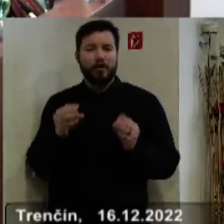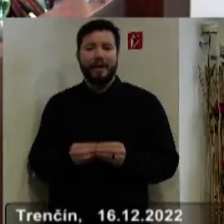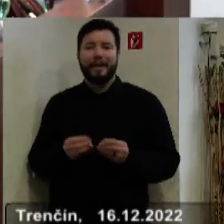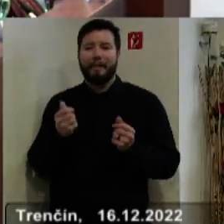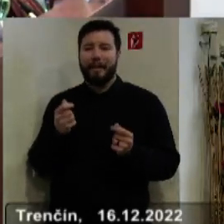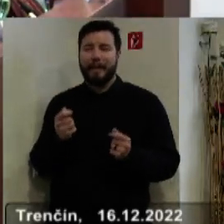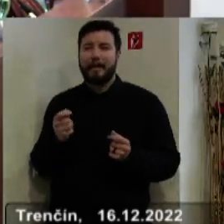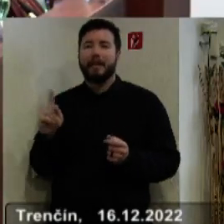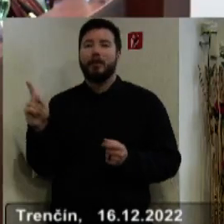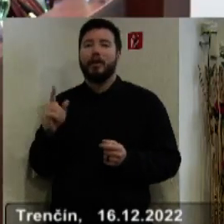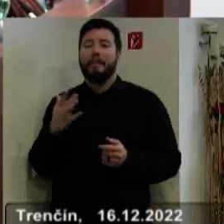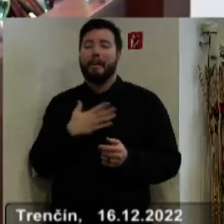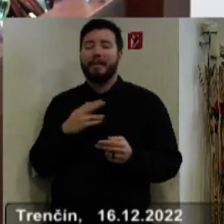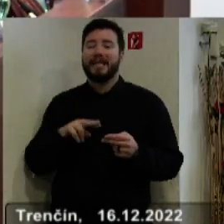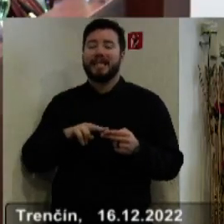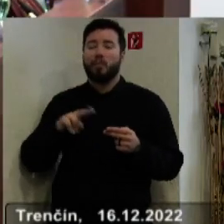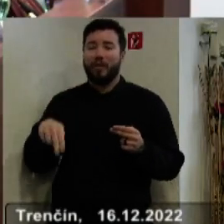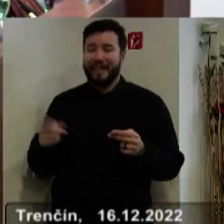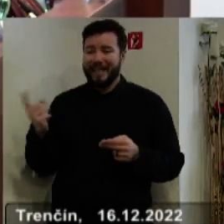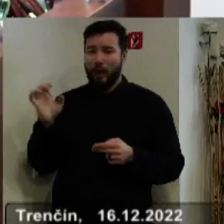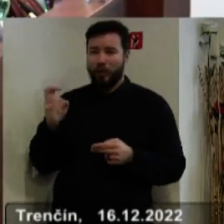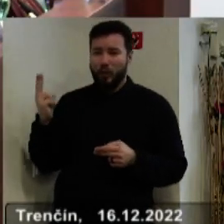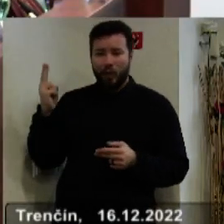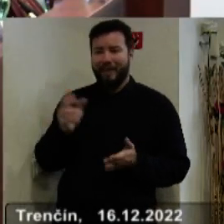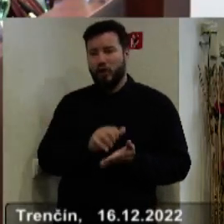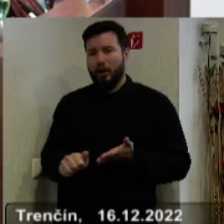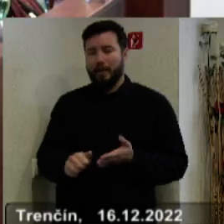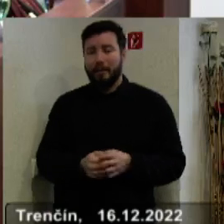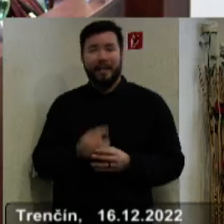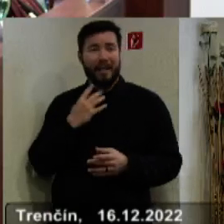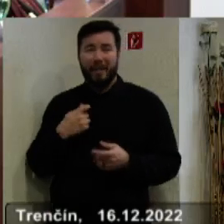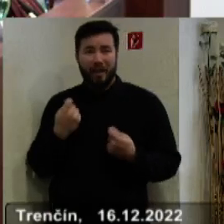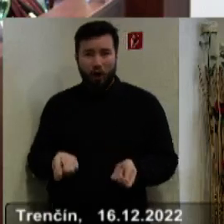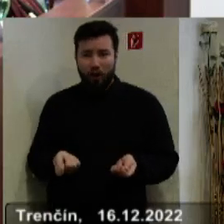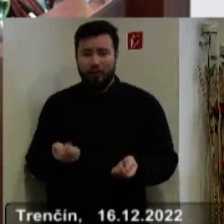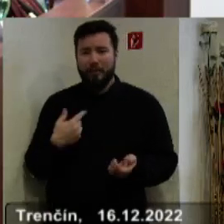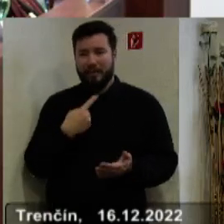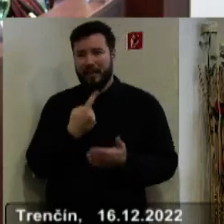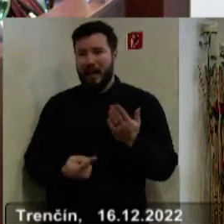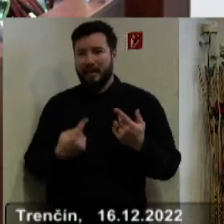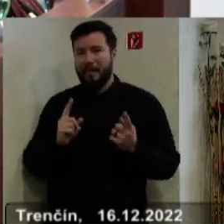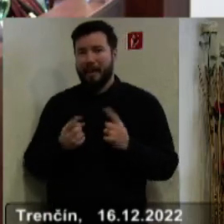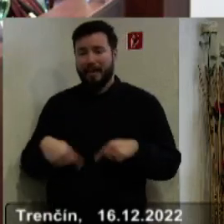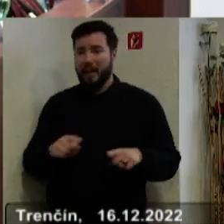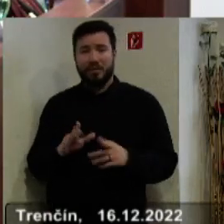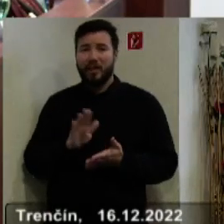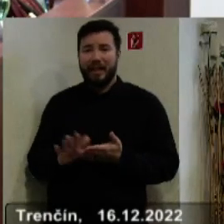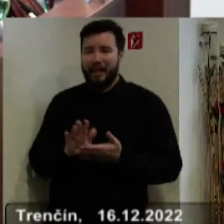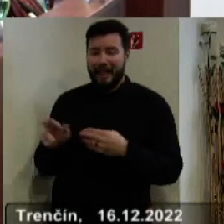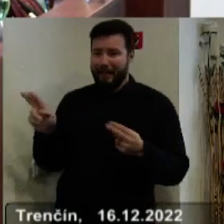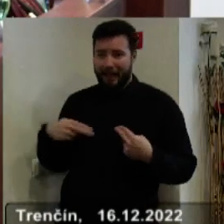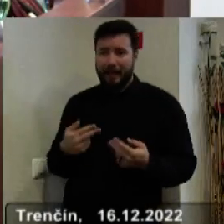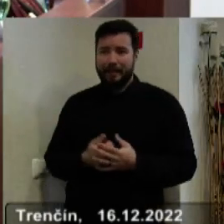prostriedky, ktoré máme zazmluvené z Európskej únie. Keď to nedokážeme, bude to naša strata, ktorá sa už nikdy nevráti.